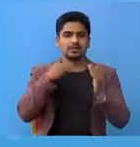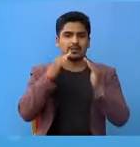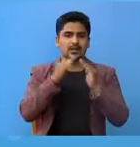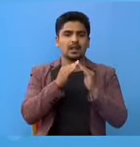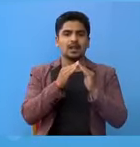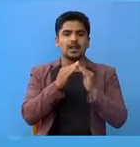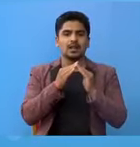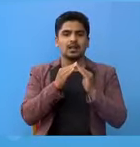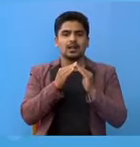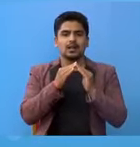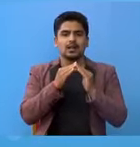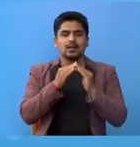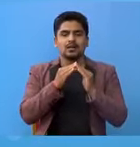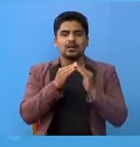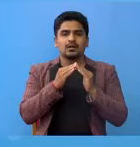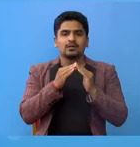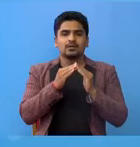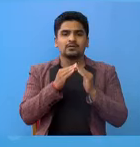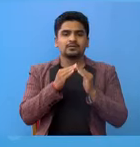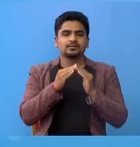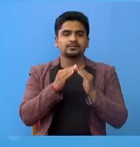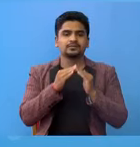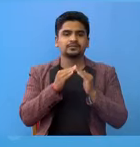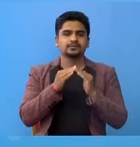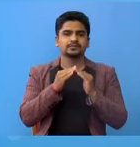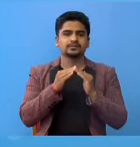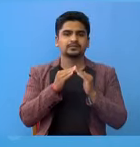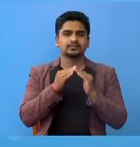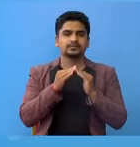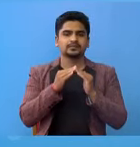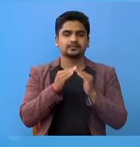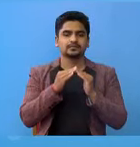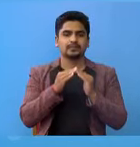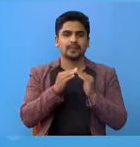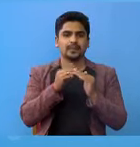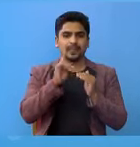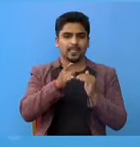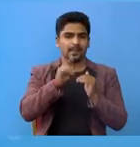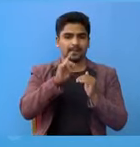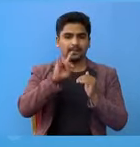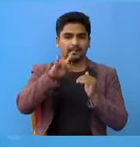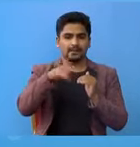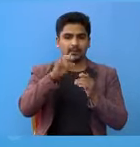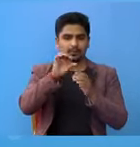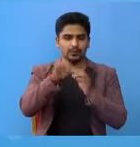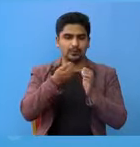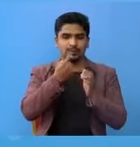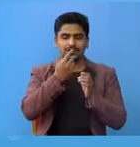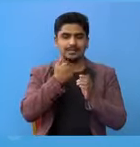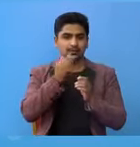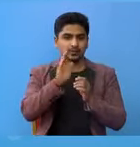प्रियोक